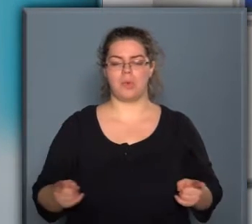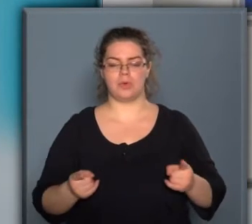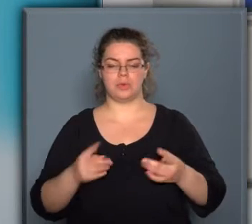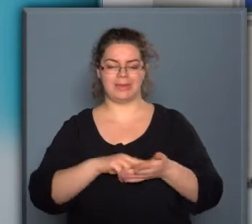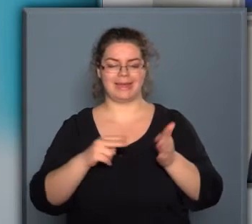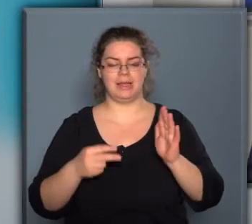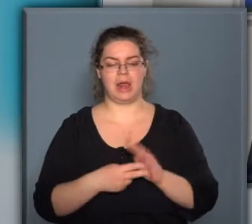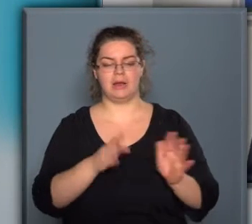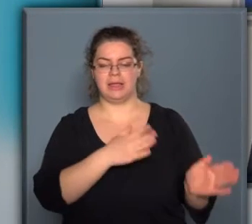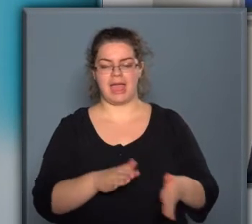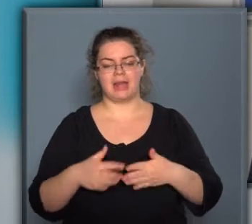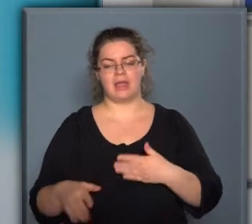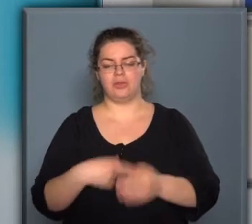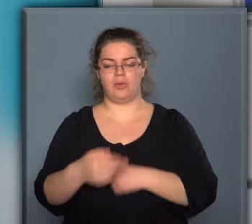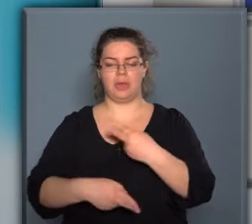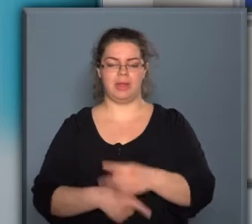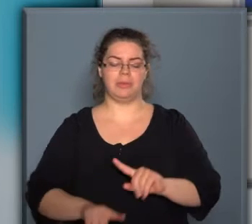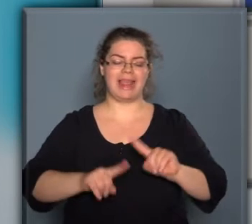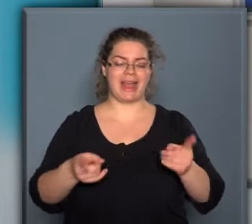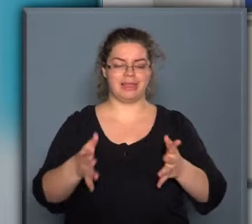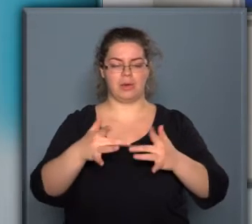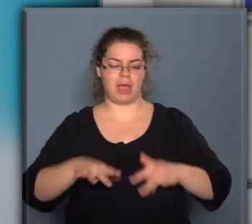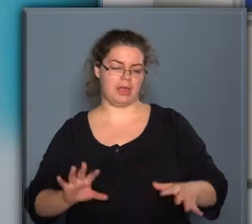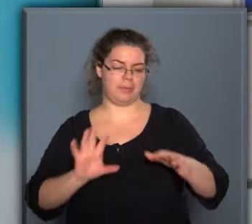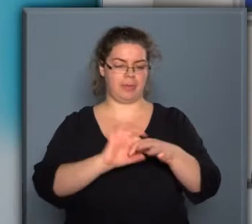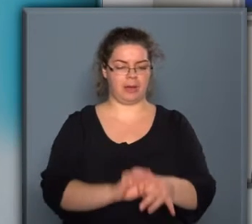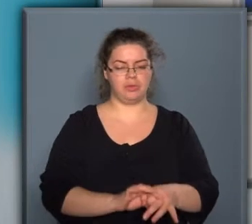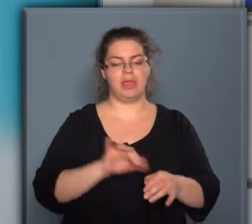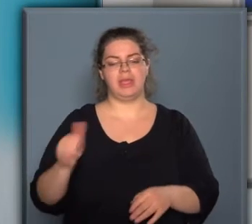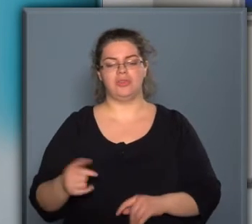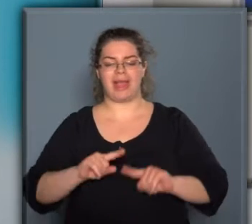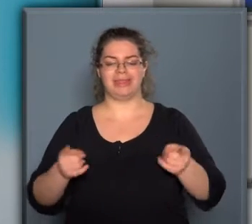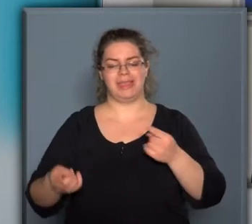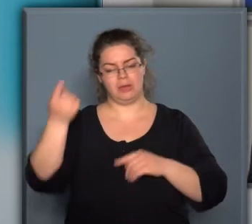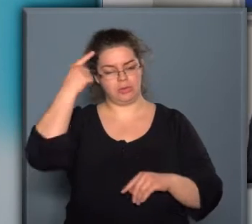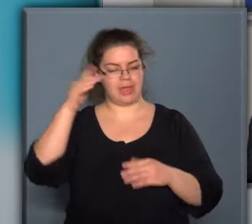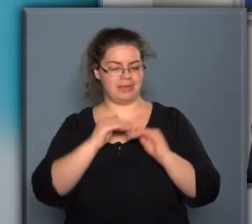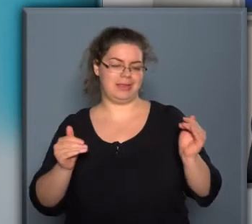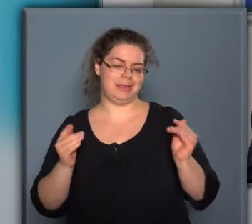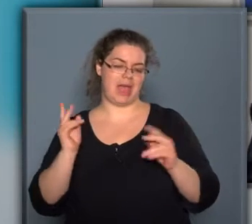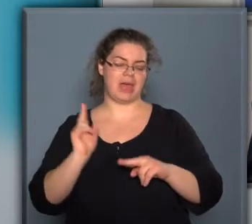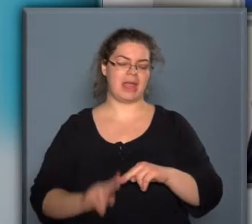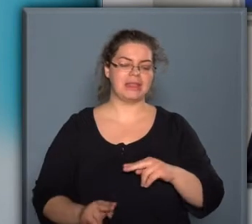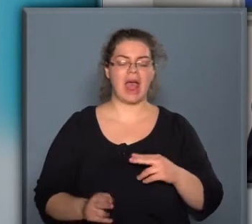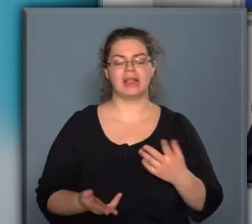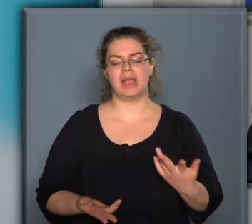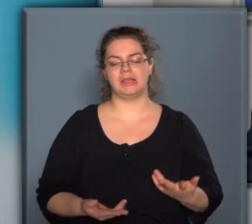technológiai gyártási folyamatokba eltérő helyszínen bekapcsolódni, és eltérő tudásszinttel is rendelkezve